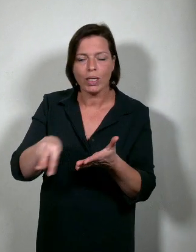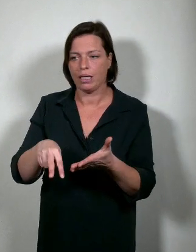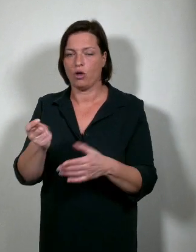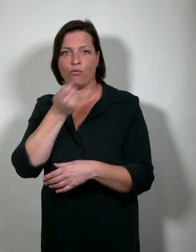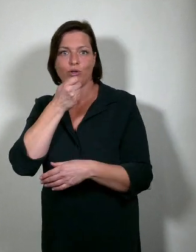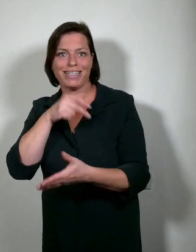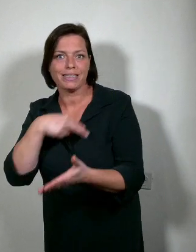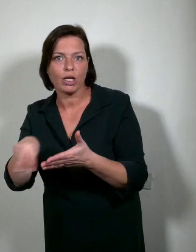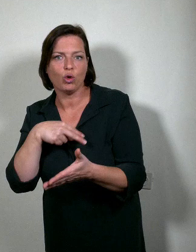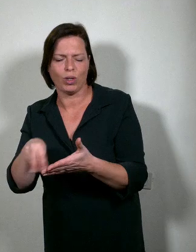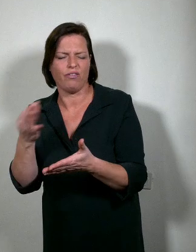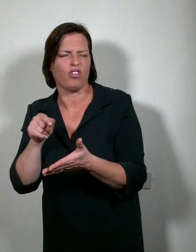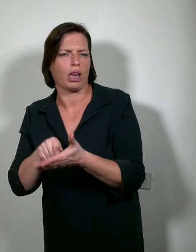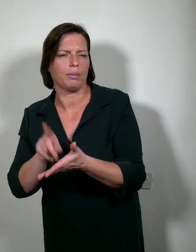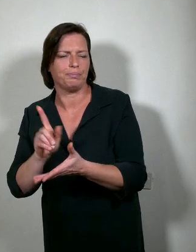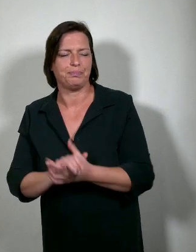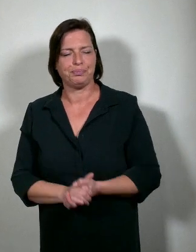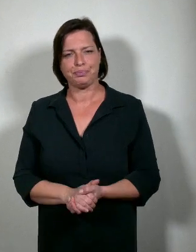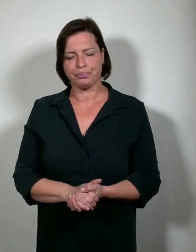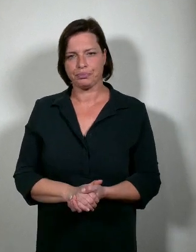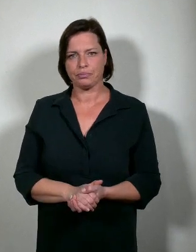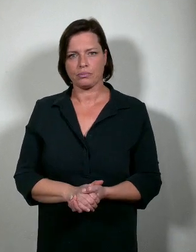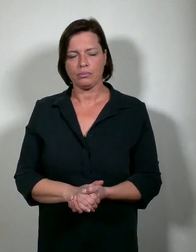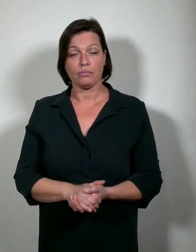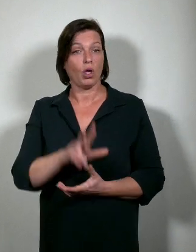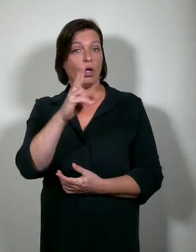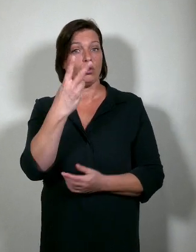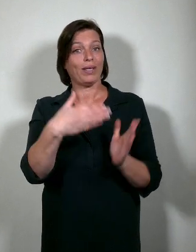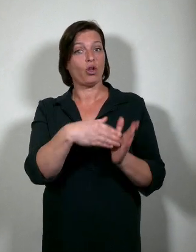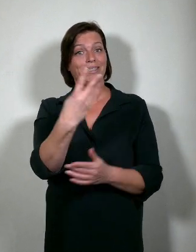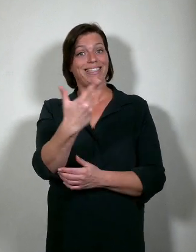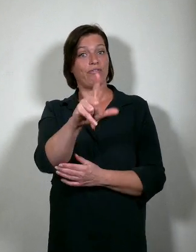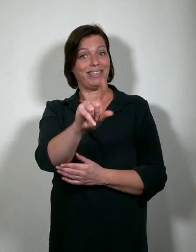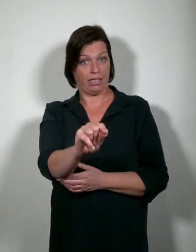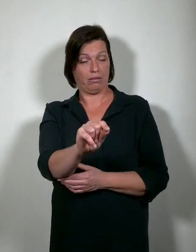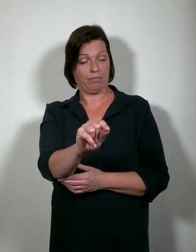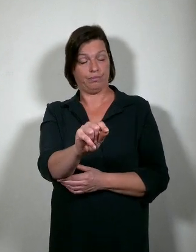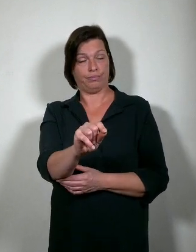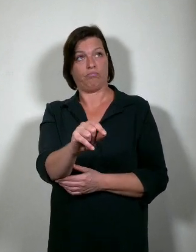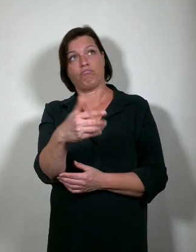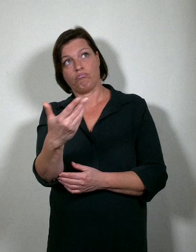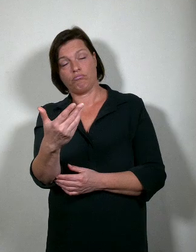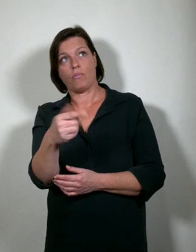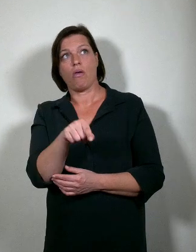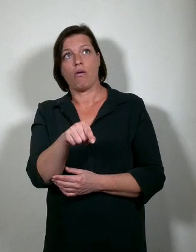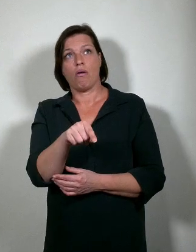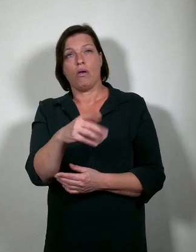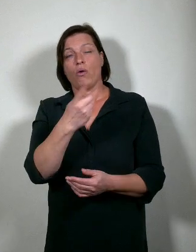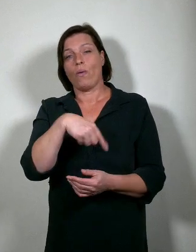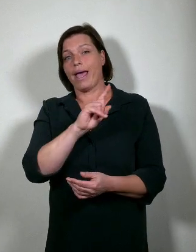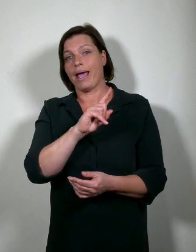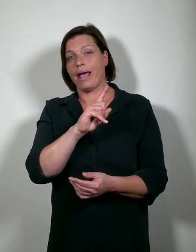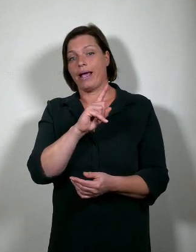voedingstechnologie in gutte bijzonder. In 2017 dan. Wel in 2017 hebben we een,